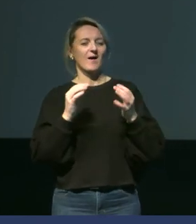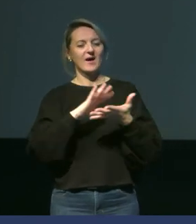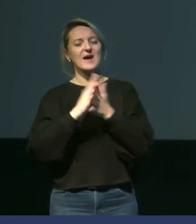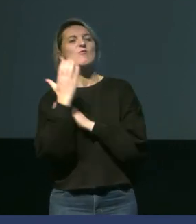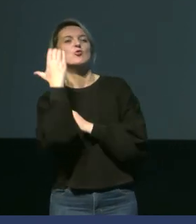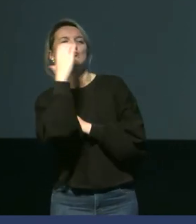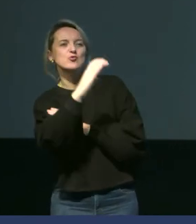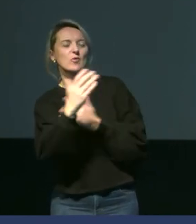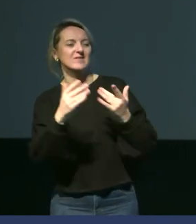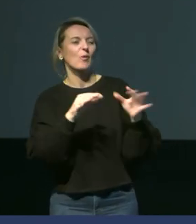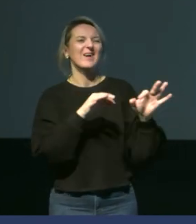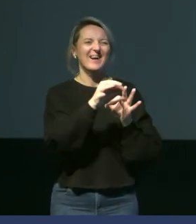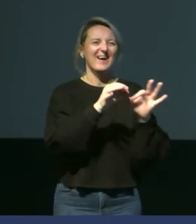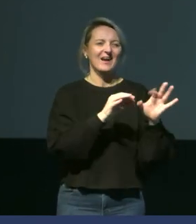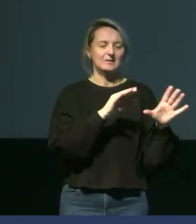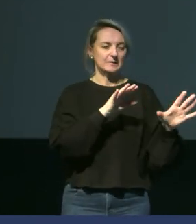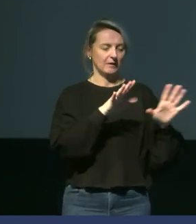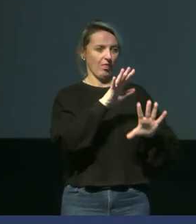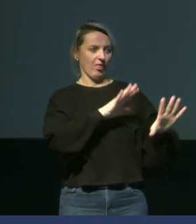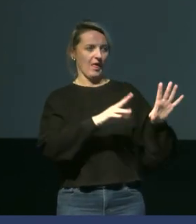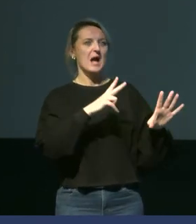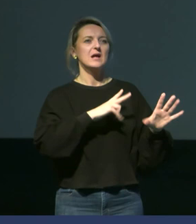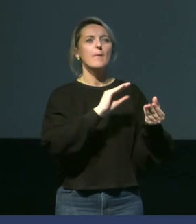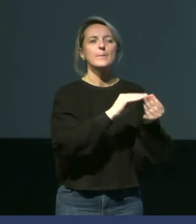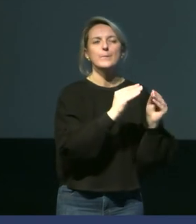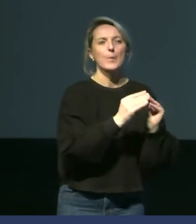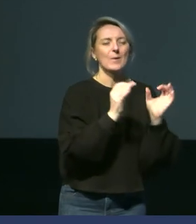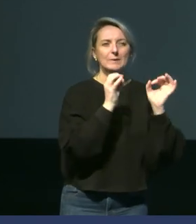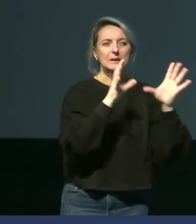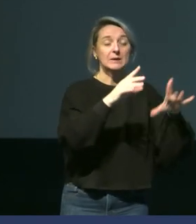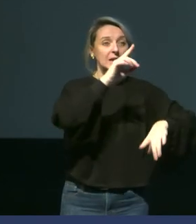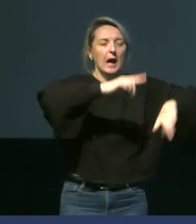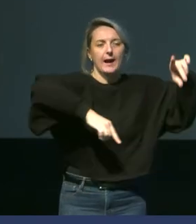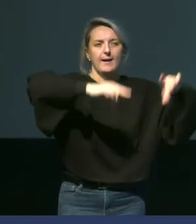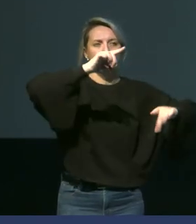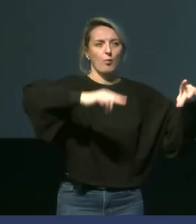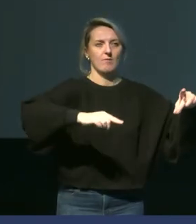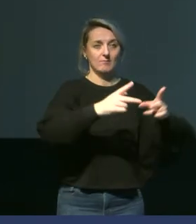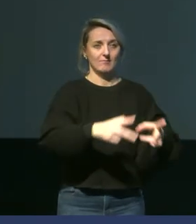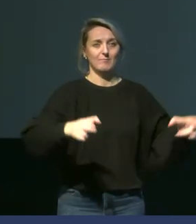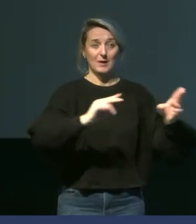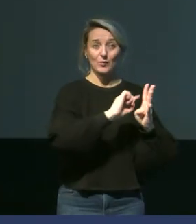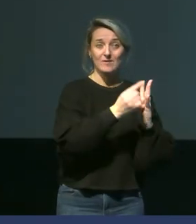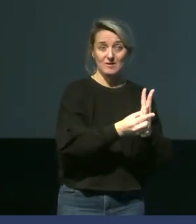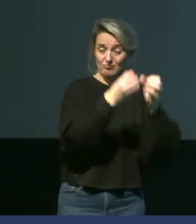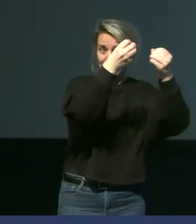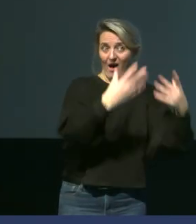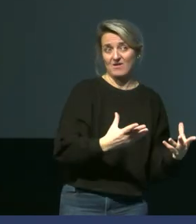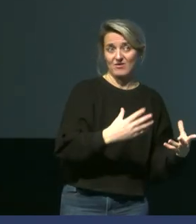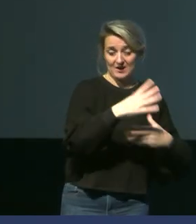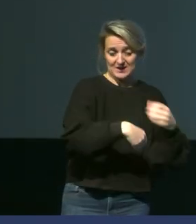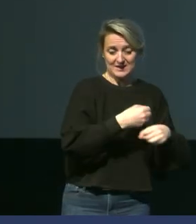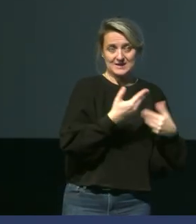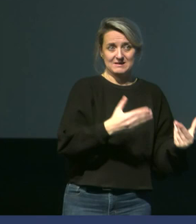C'est la présence d'anomalies climatiques aléatoires durant la saison.'est ce qui s'est passé. Année 2022